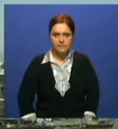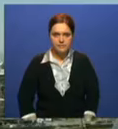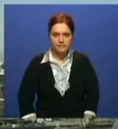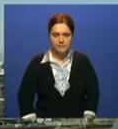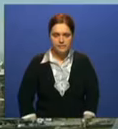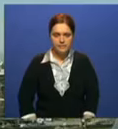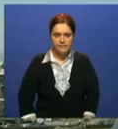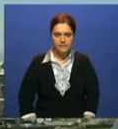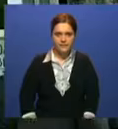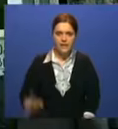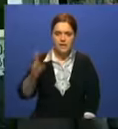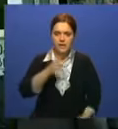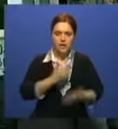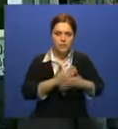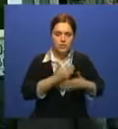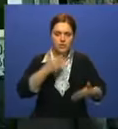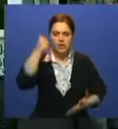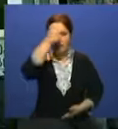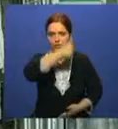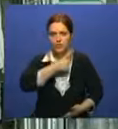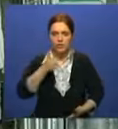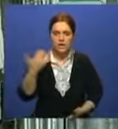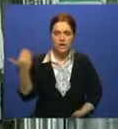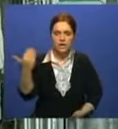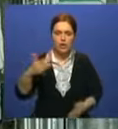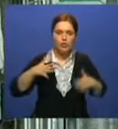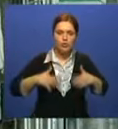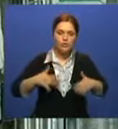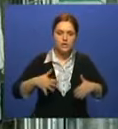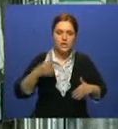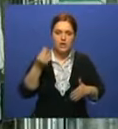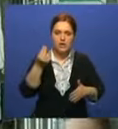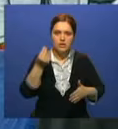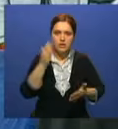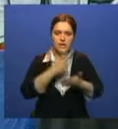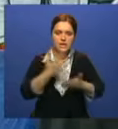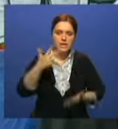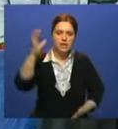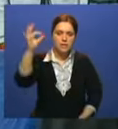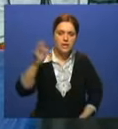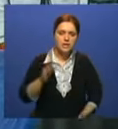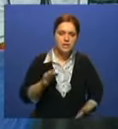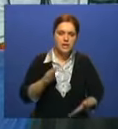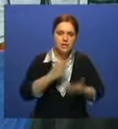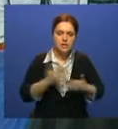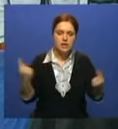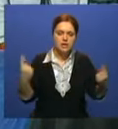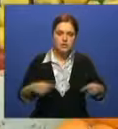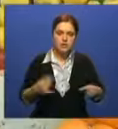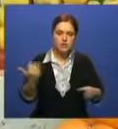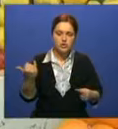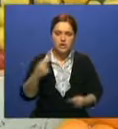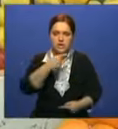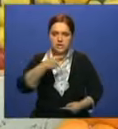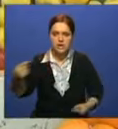С ноября прошлого года национальная валюта Грузии обесценилась почти на 30%. В стране растет инфляция. Сильнее